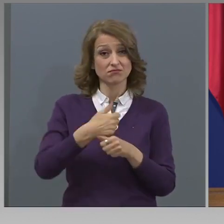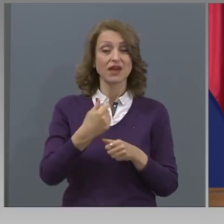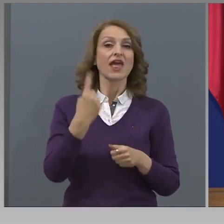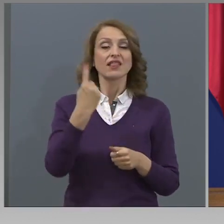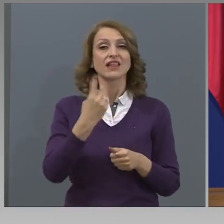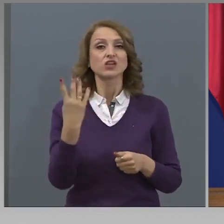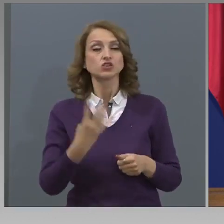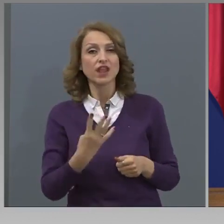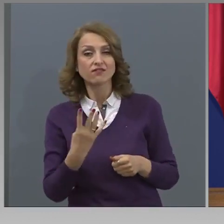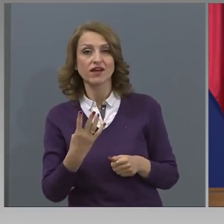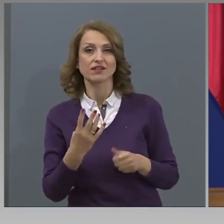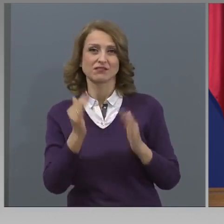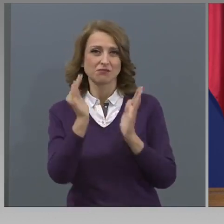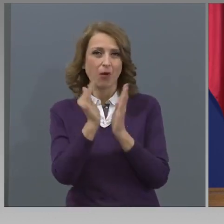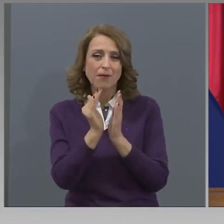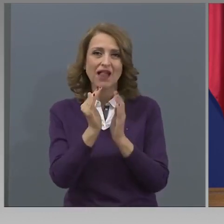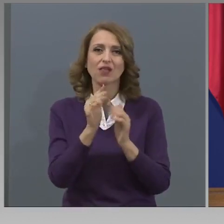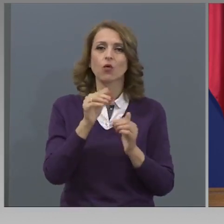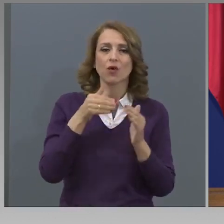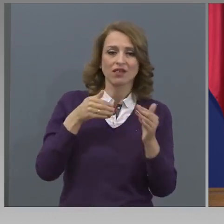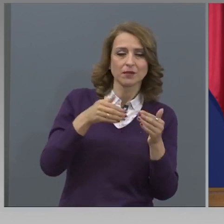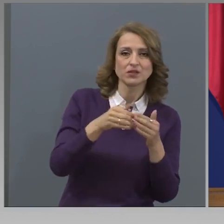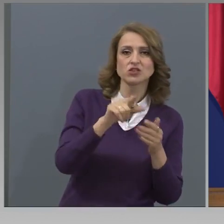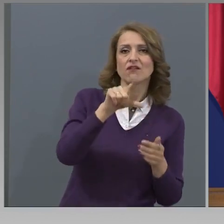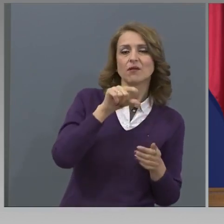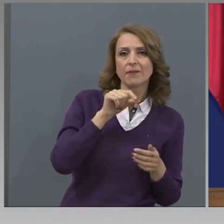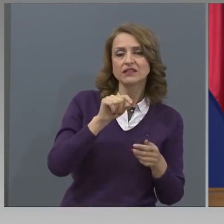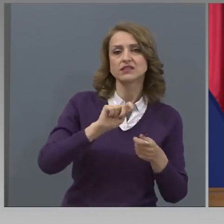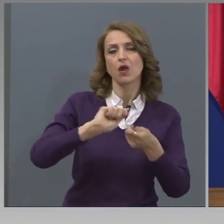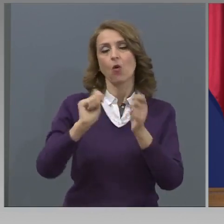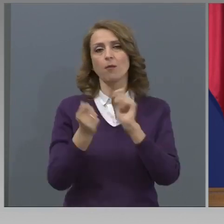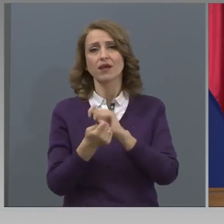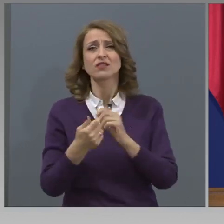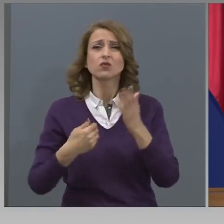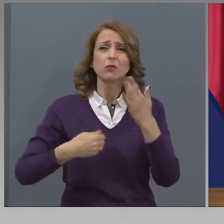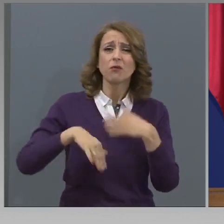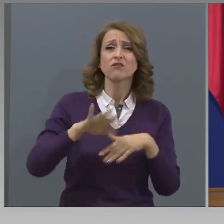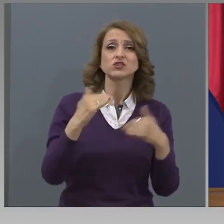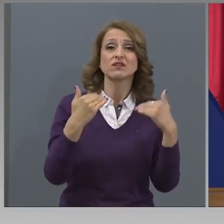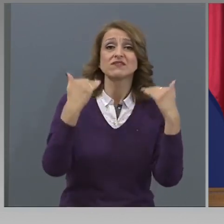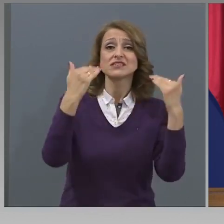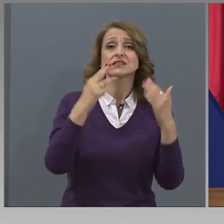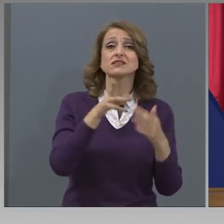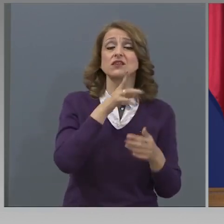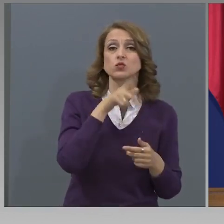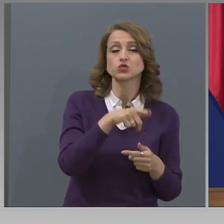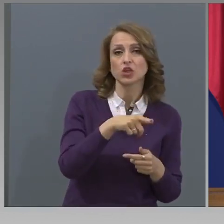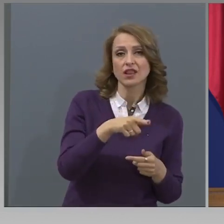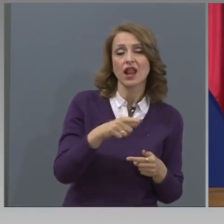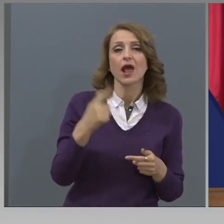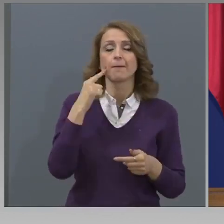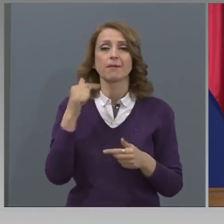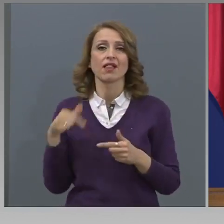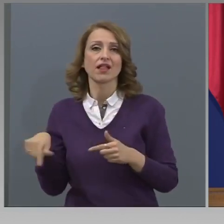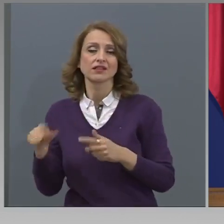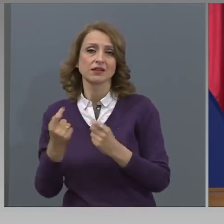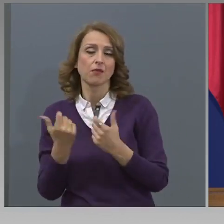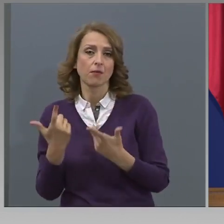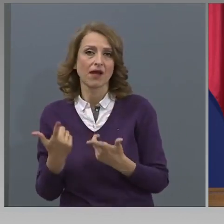10 години до пенсия, и овсем 39% са до 10 години до пенсия. Но това е във всички професии, това не е само при учителите.